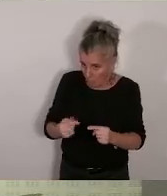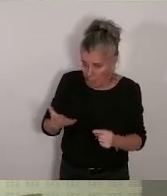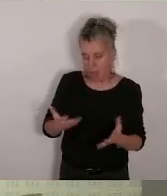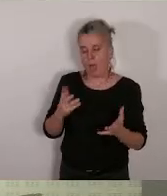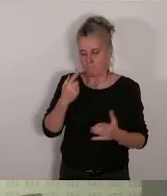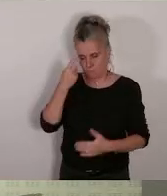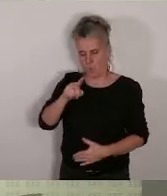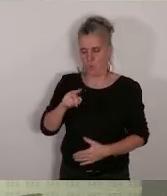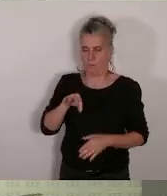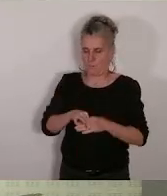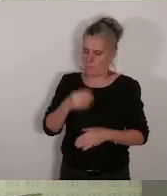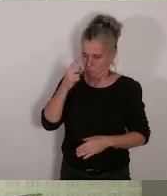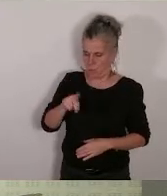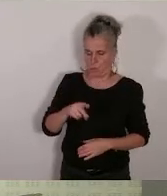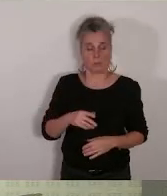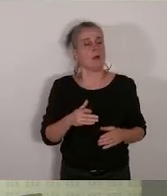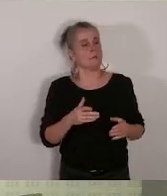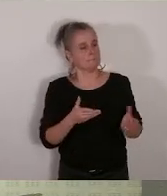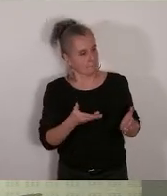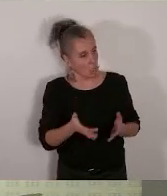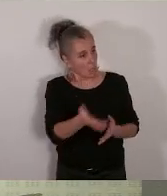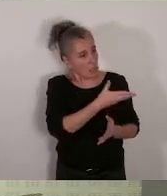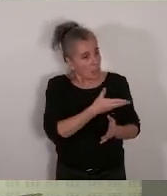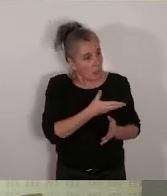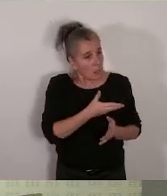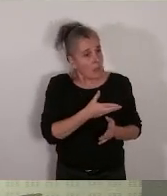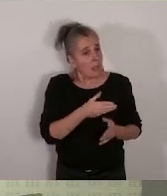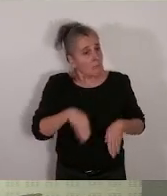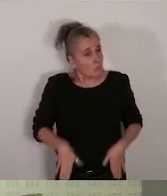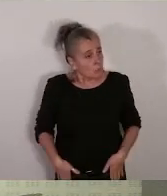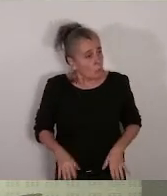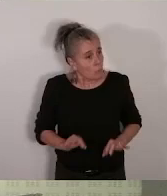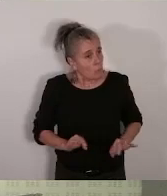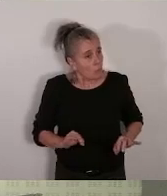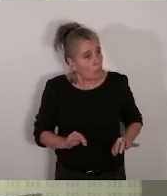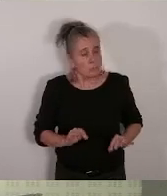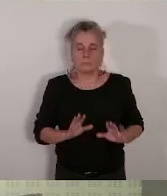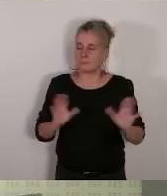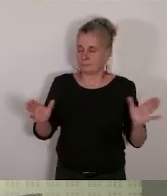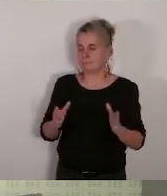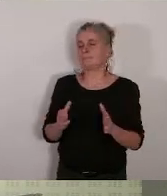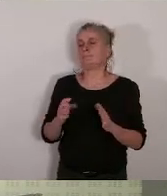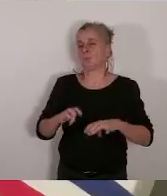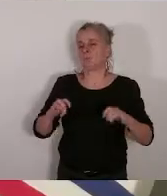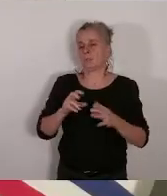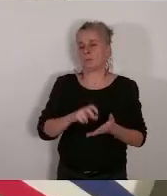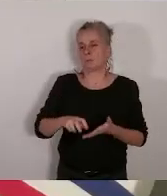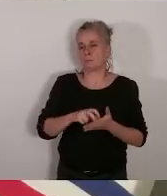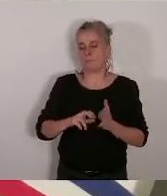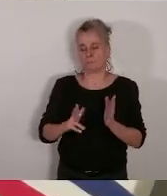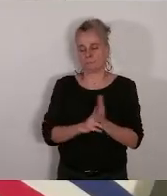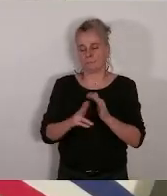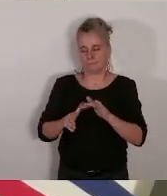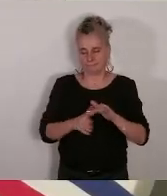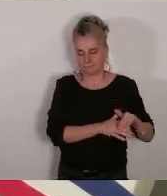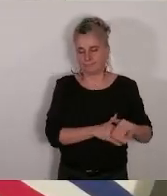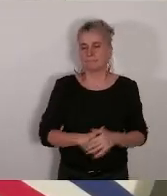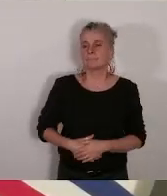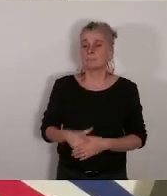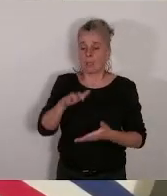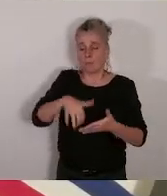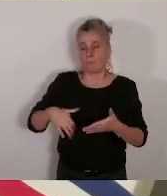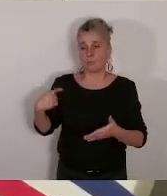-il des abstentions non avis favorable du conseil le rapport numéro 13